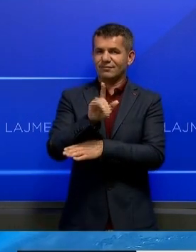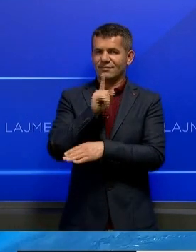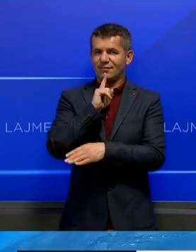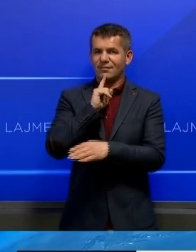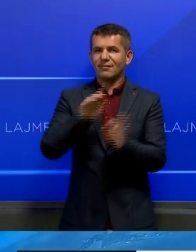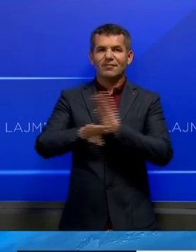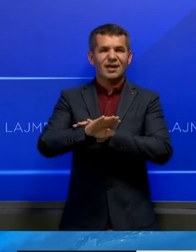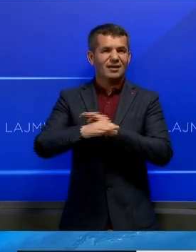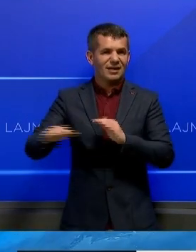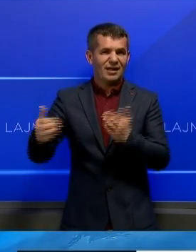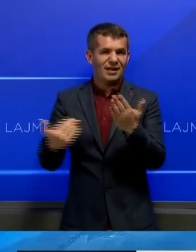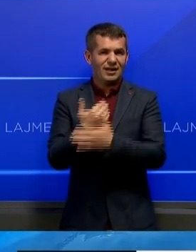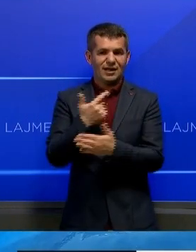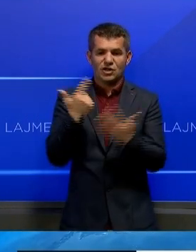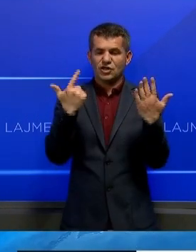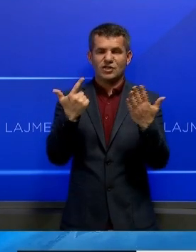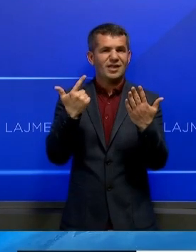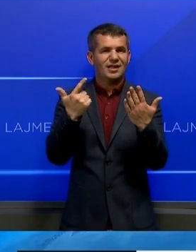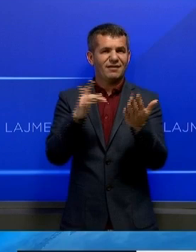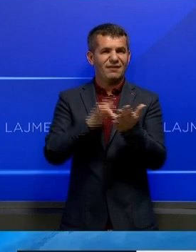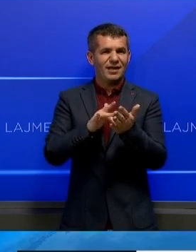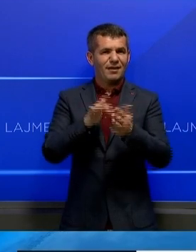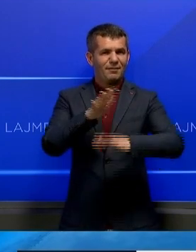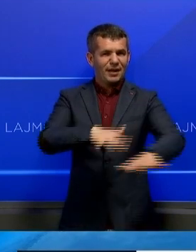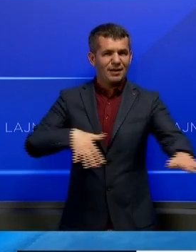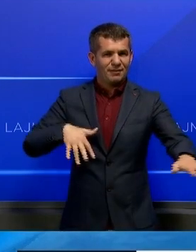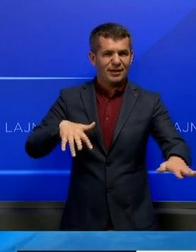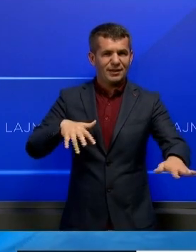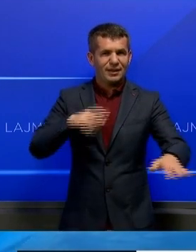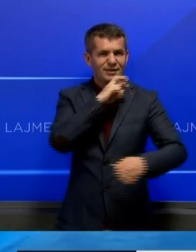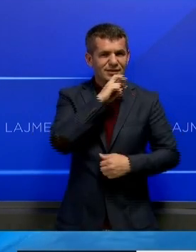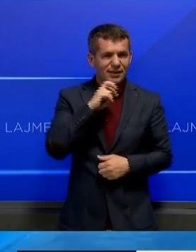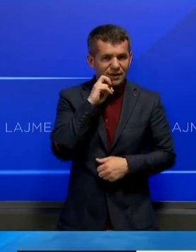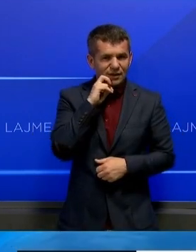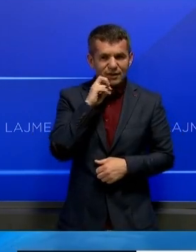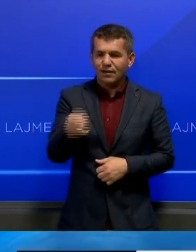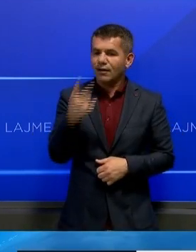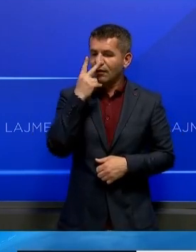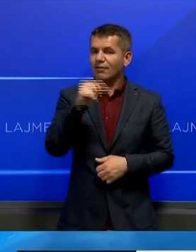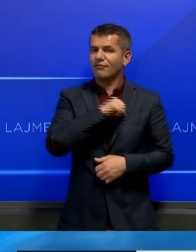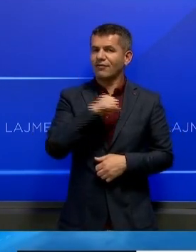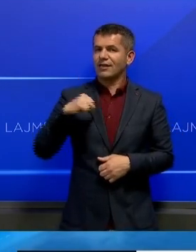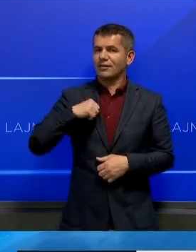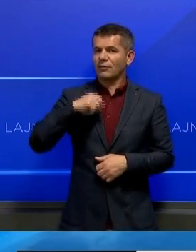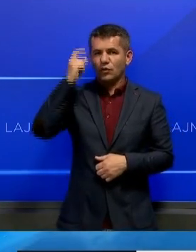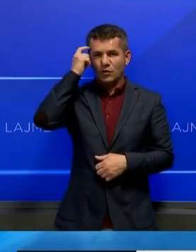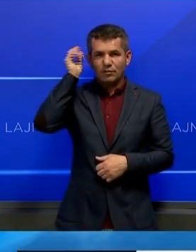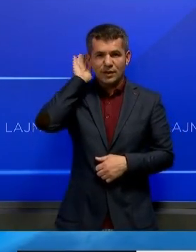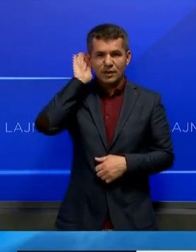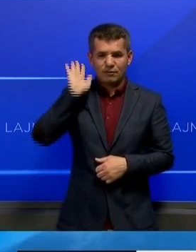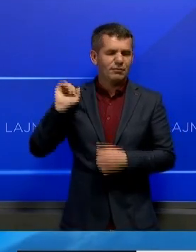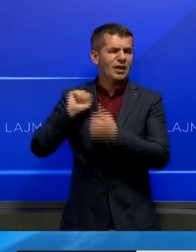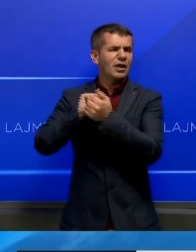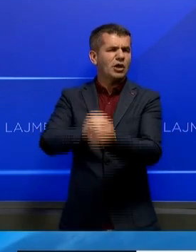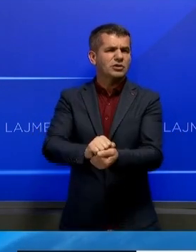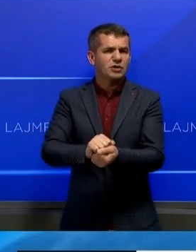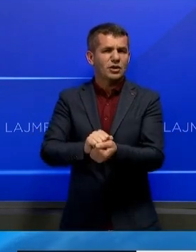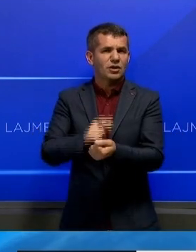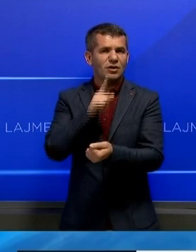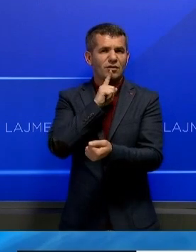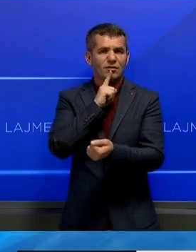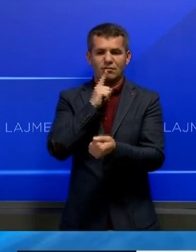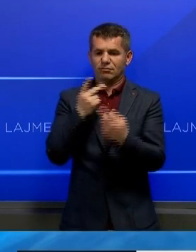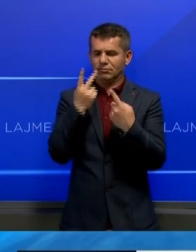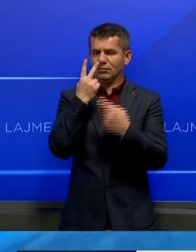jamina me vetëm shtatë vende në parlamentin e Izraelit duke e bërë atë të vetëmin kryeministër në historinë e vendit me një